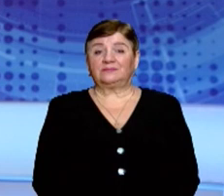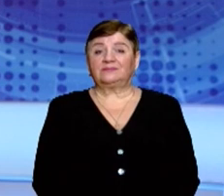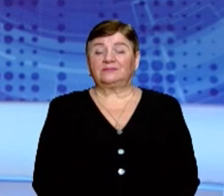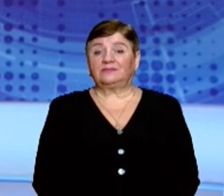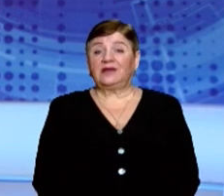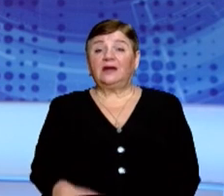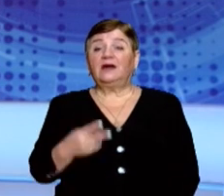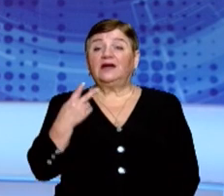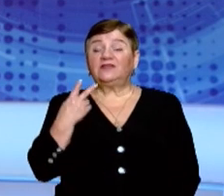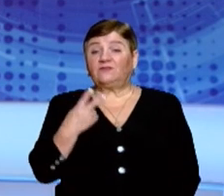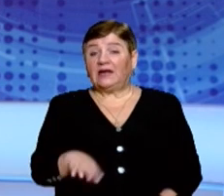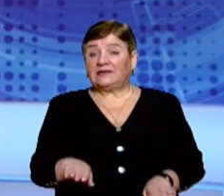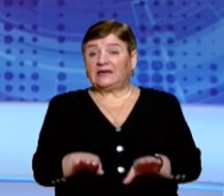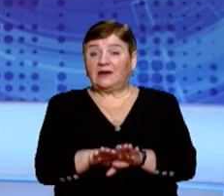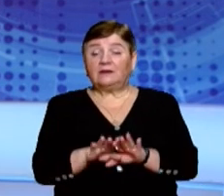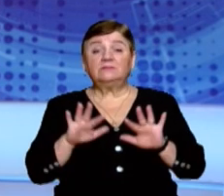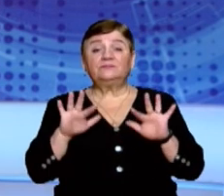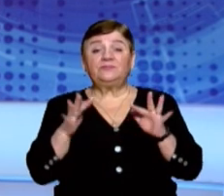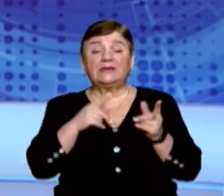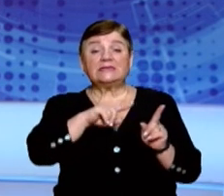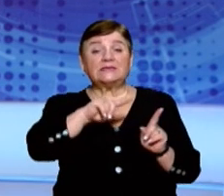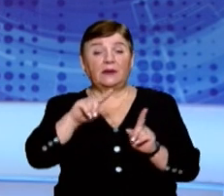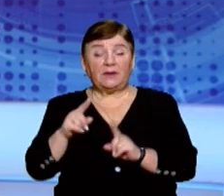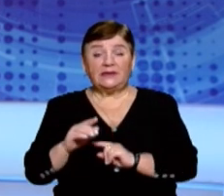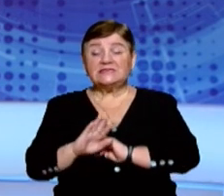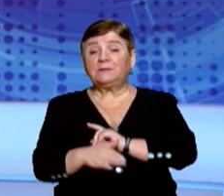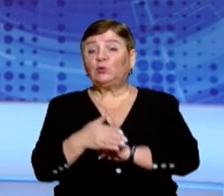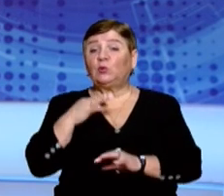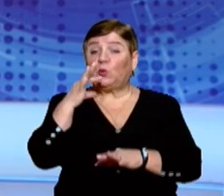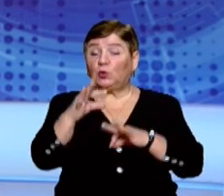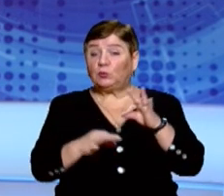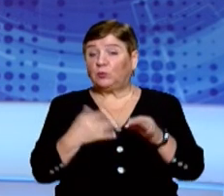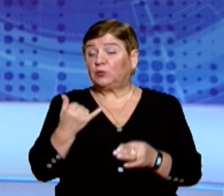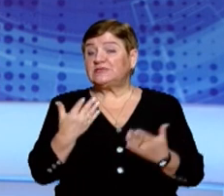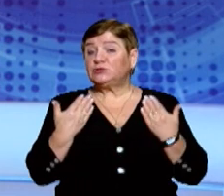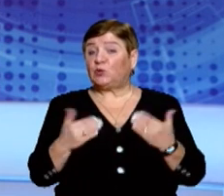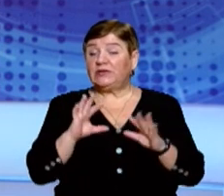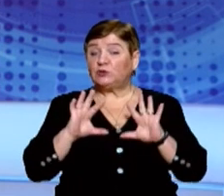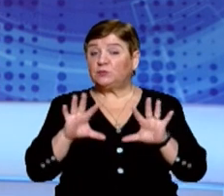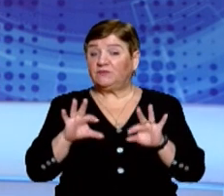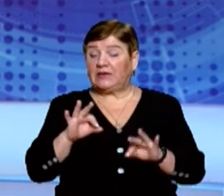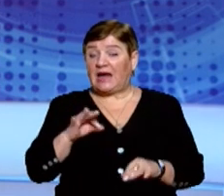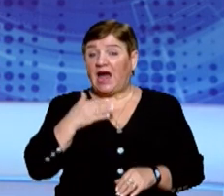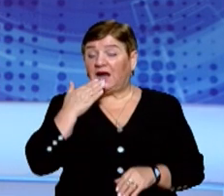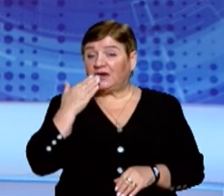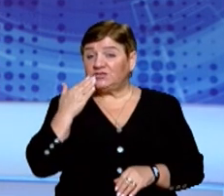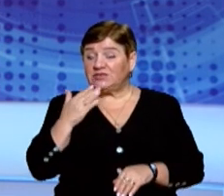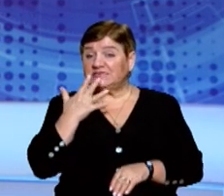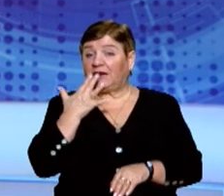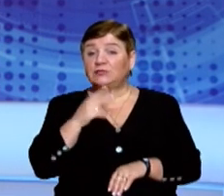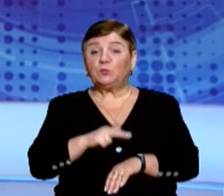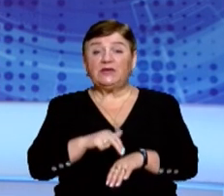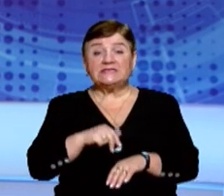Два напади на підприємствах сталися на Закарпатті за минулу добу. Про це сьогодні розповіла речниця обласного управління